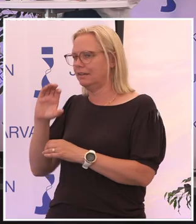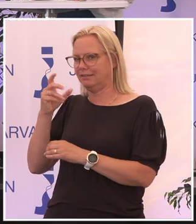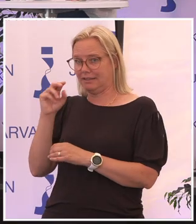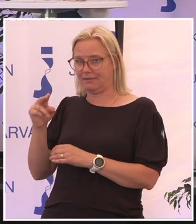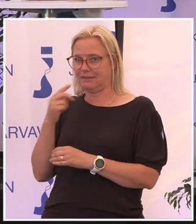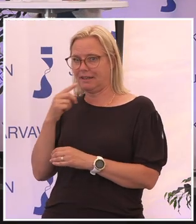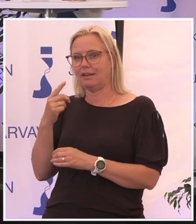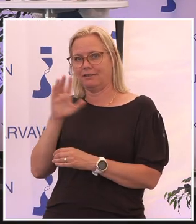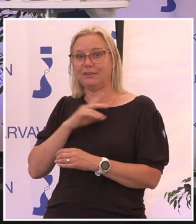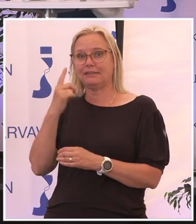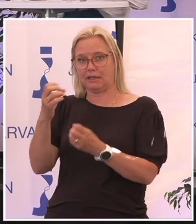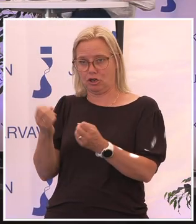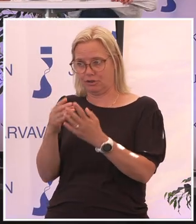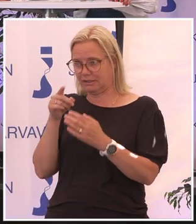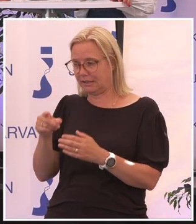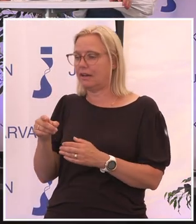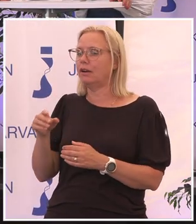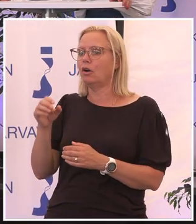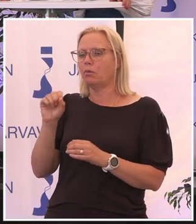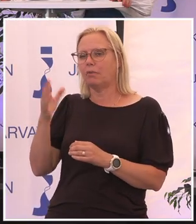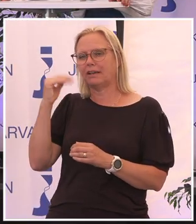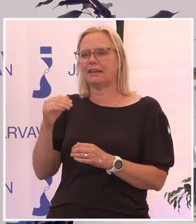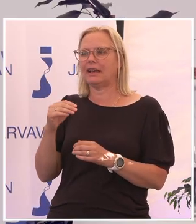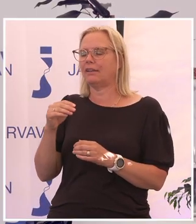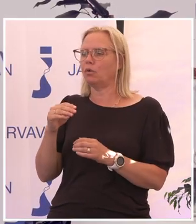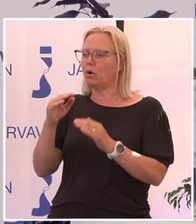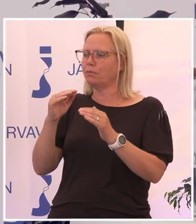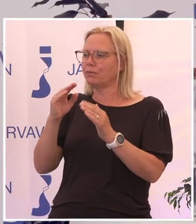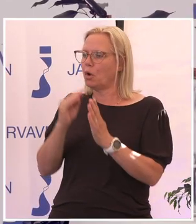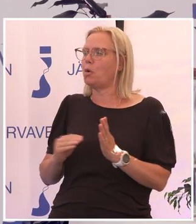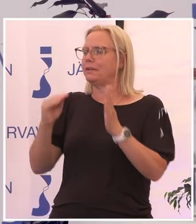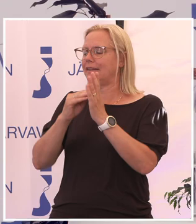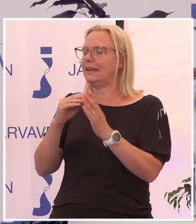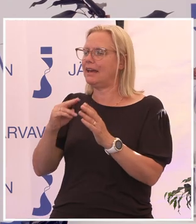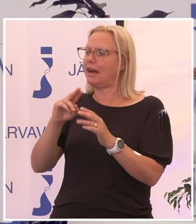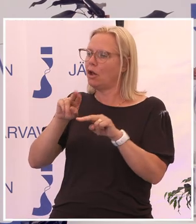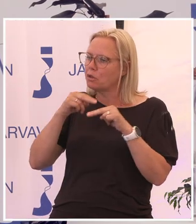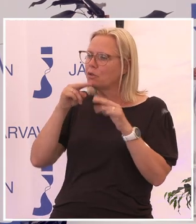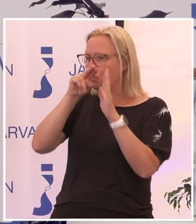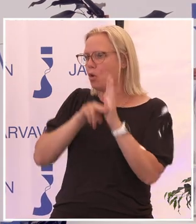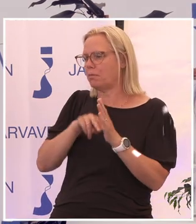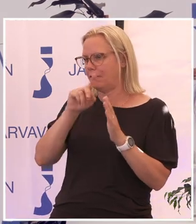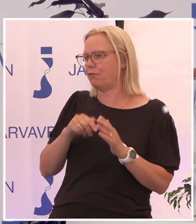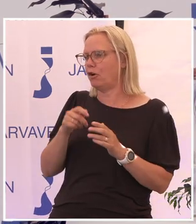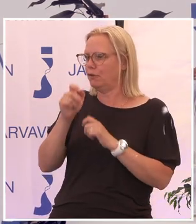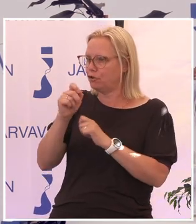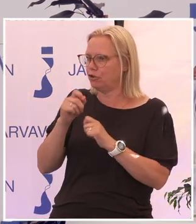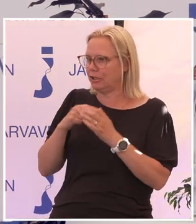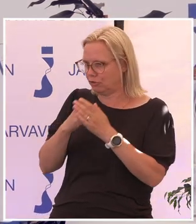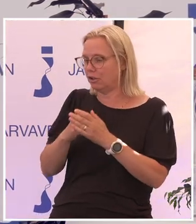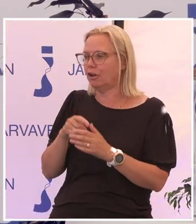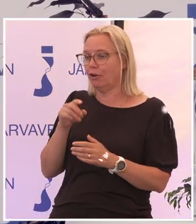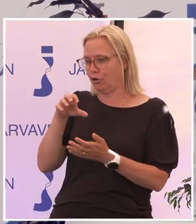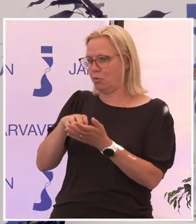lösning på det här, det skulle vara att man uppdaterar det som heter normen för försörjningsstöd. För att den får kommuner inte gå ifrån.